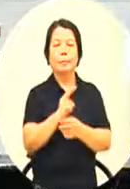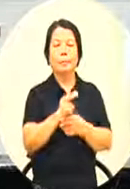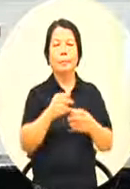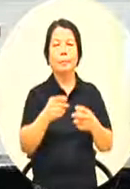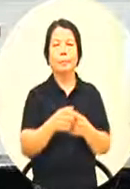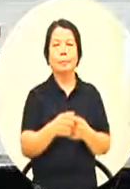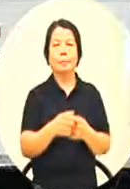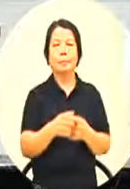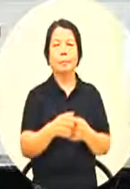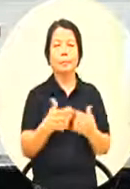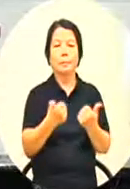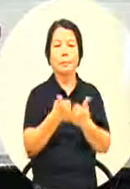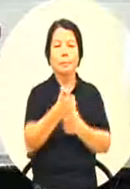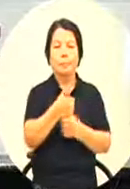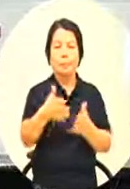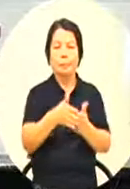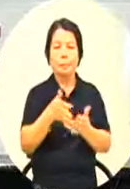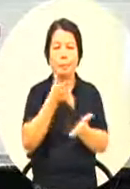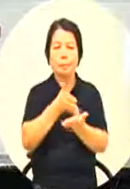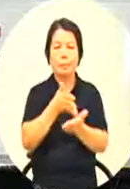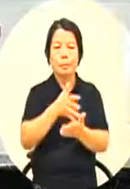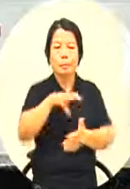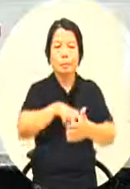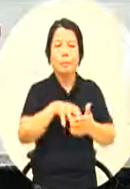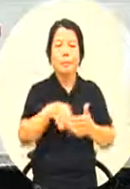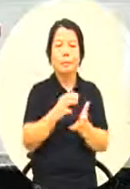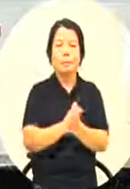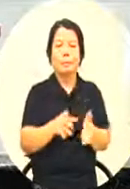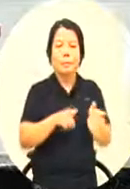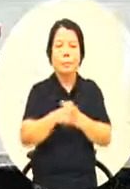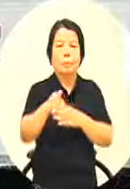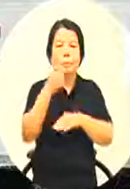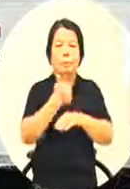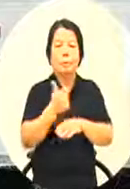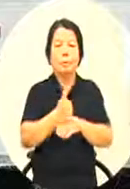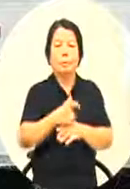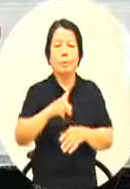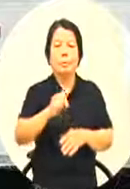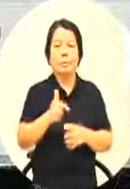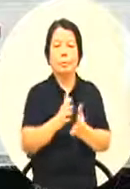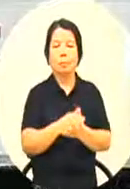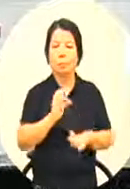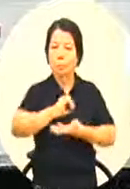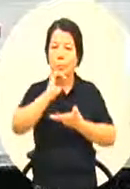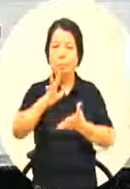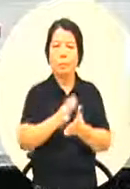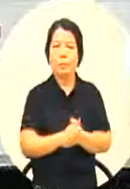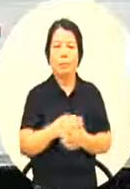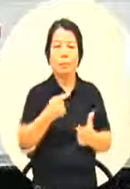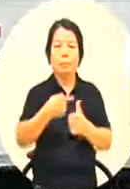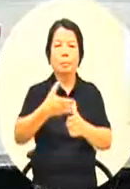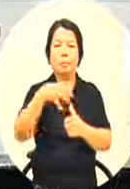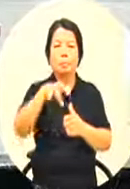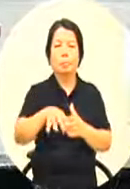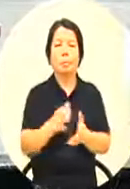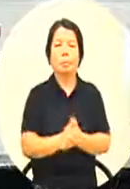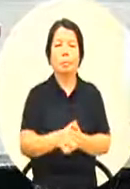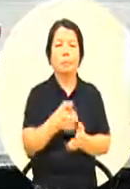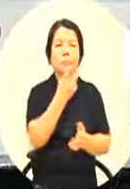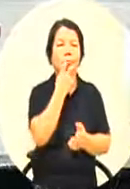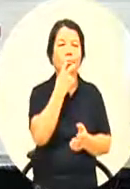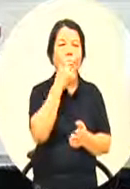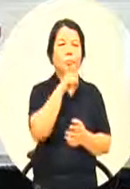直询的内容包括专任教练的部分我也要提醒一下局里面可以跟中央